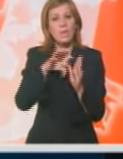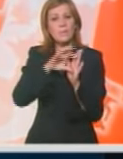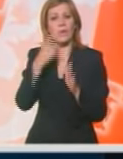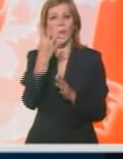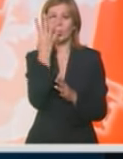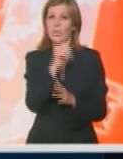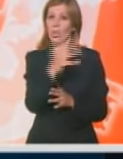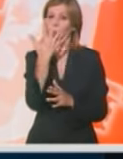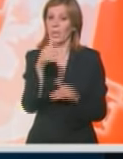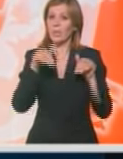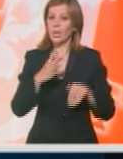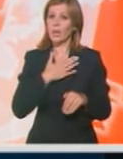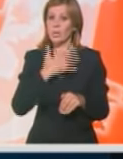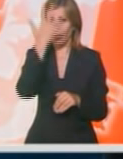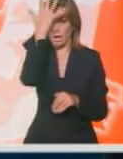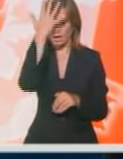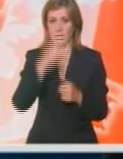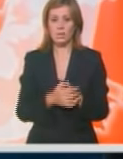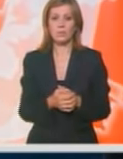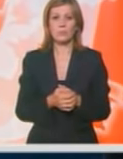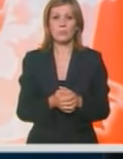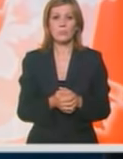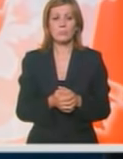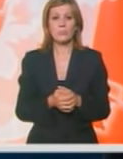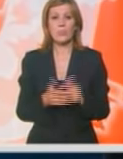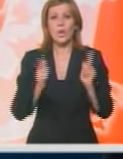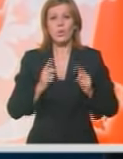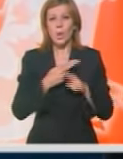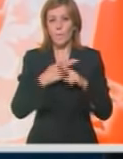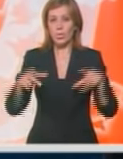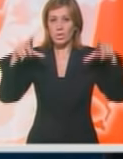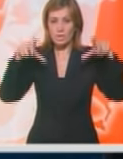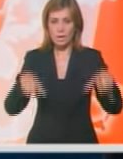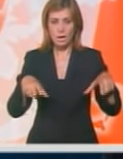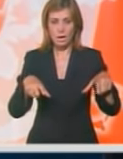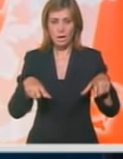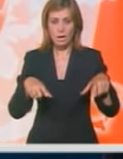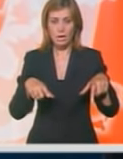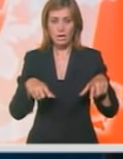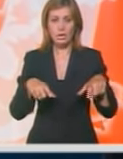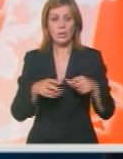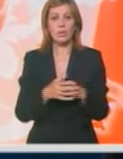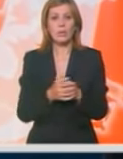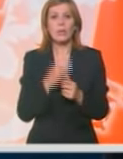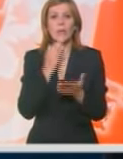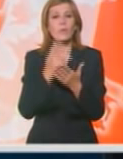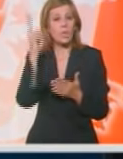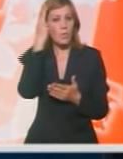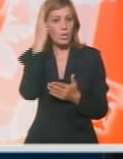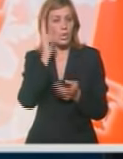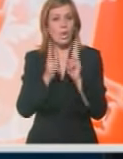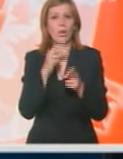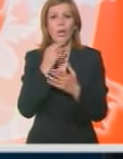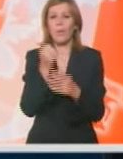bih četiri-pet igrača Beoradskog tima. Čekujem pun stadion, jer već je poznato kakvu